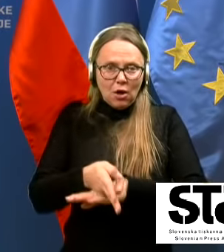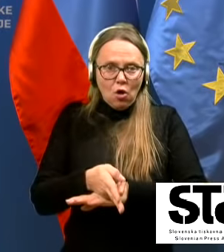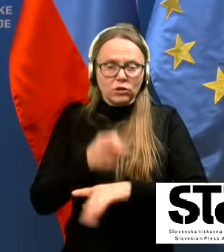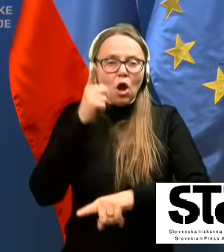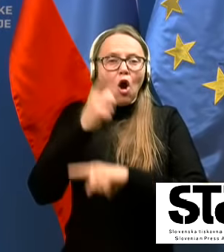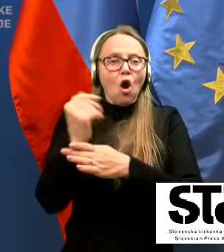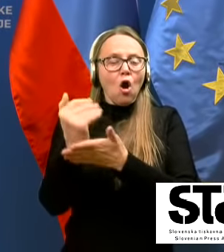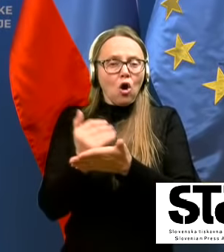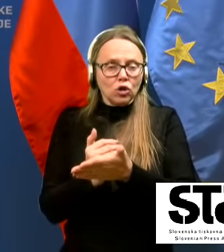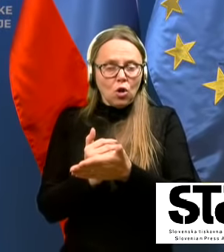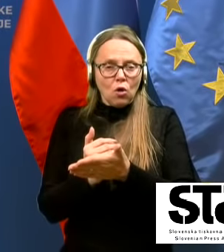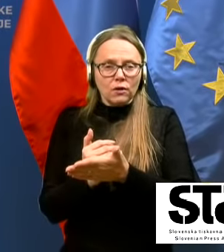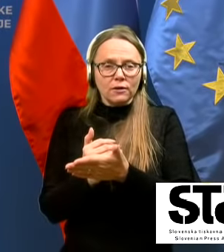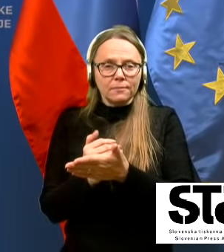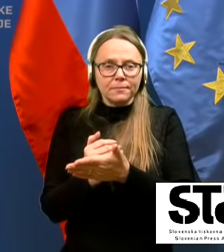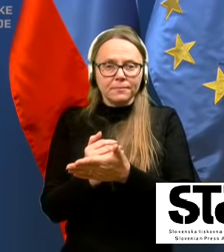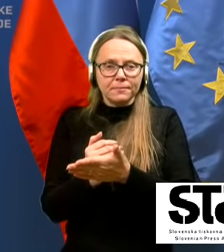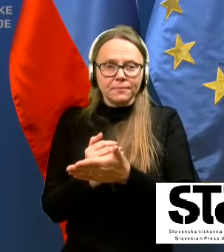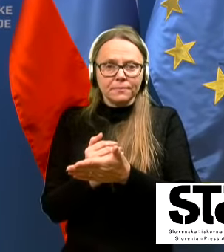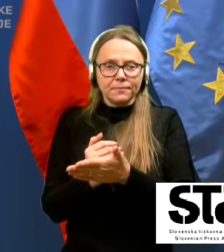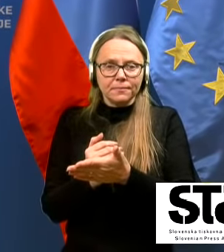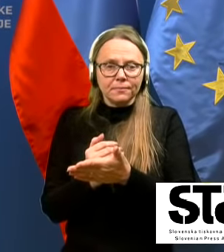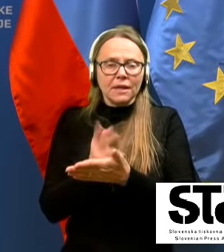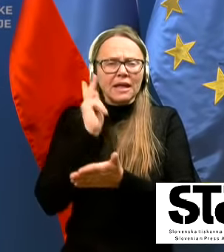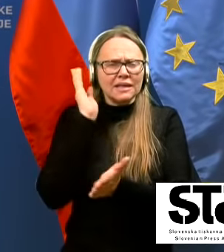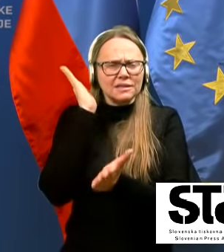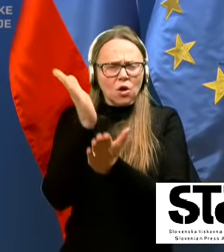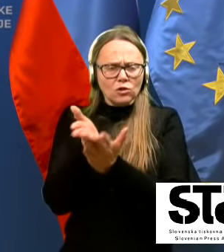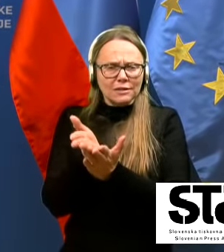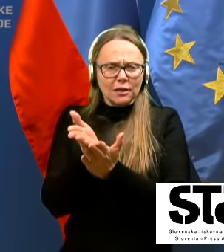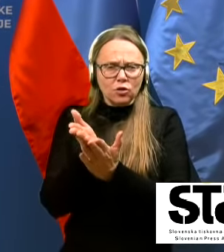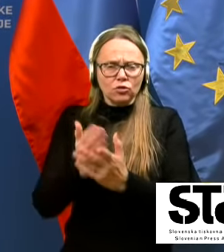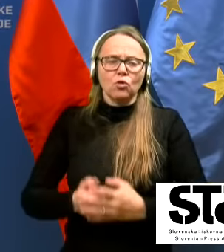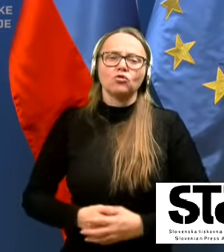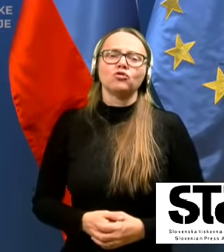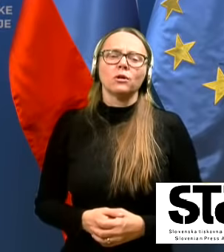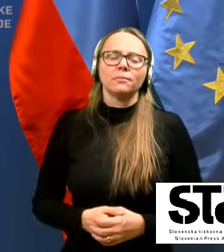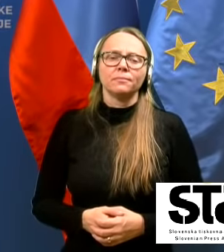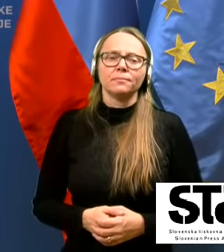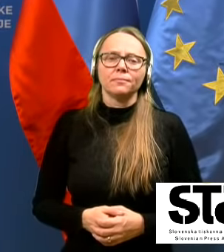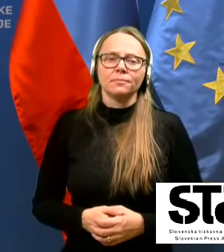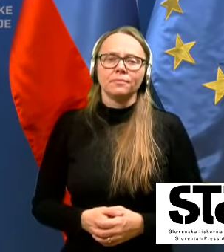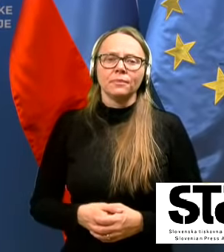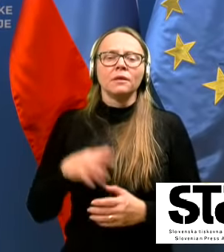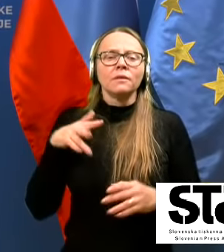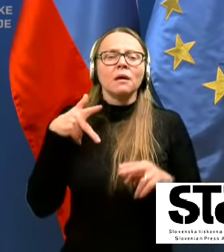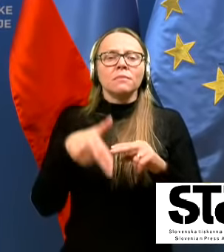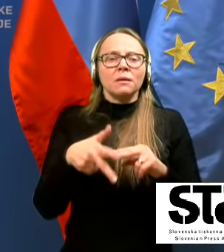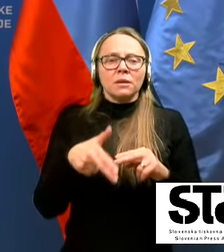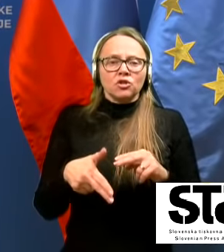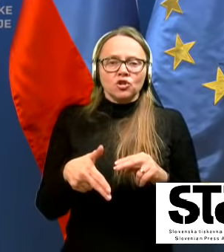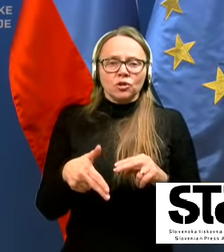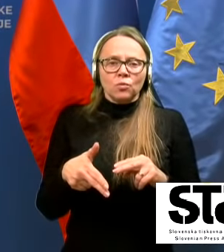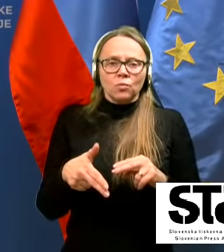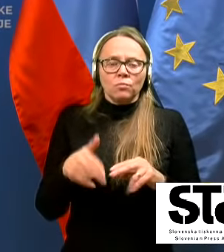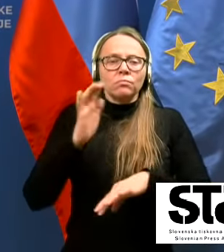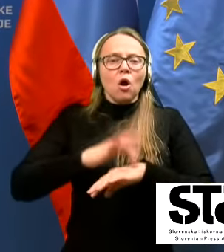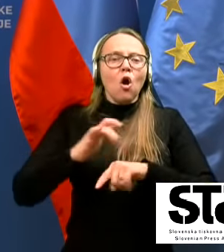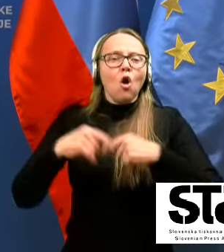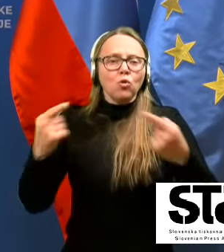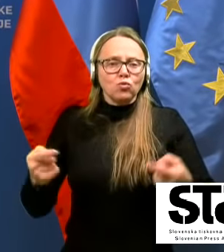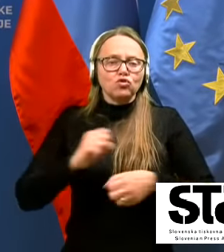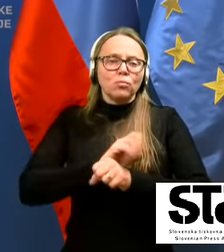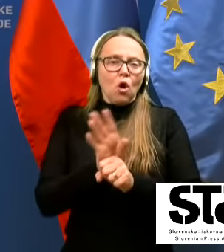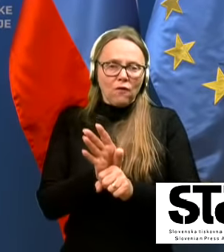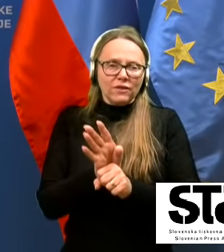odlog, ki se osredotoča na preprečitev okuž, poziroma